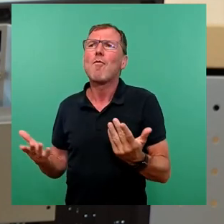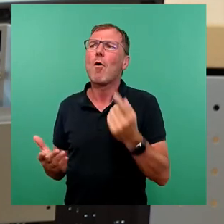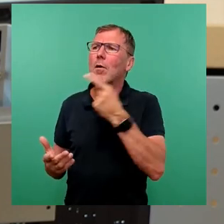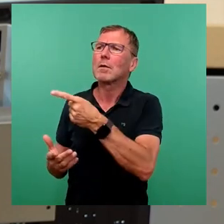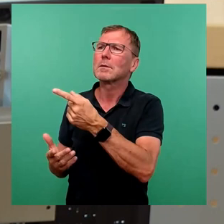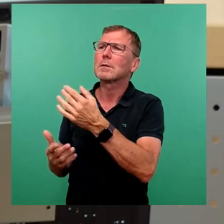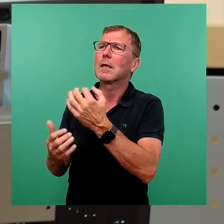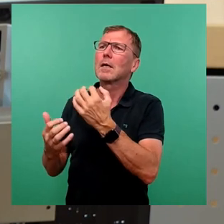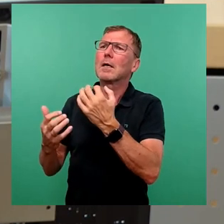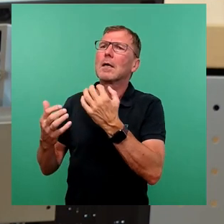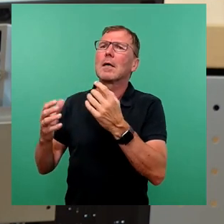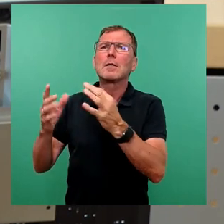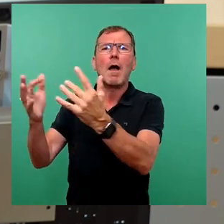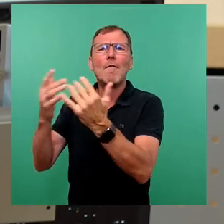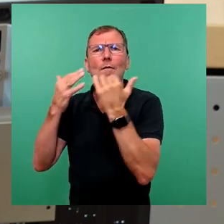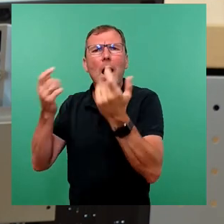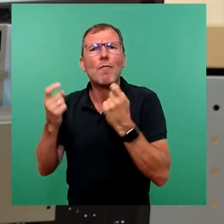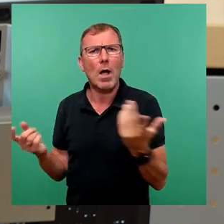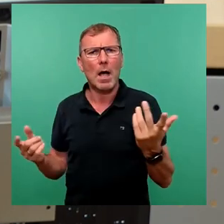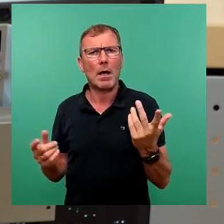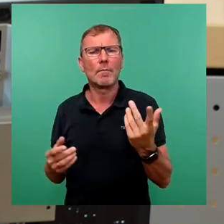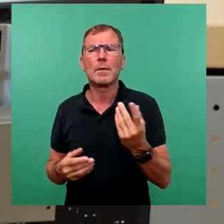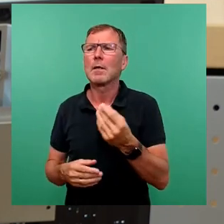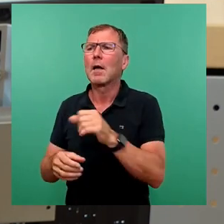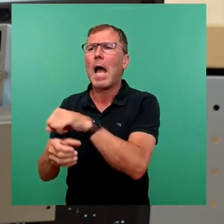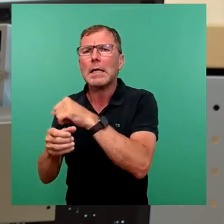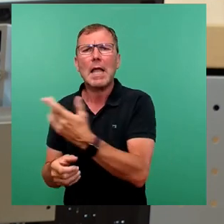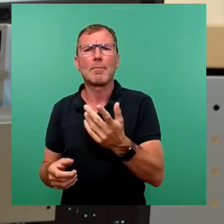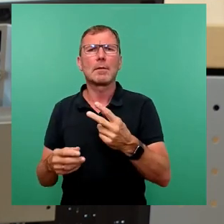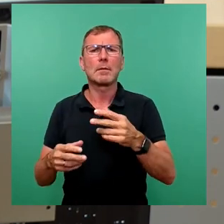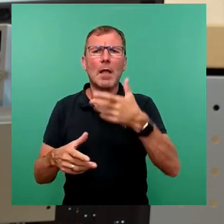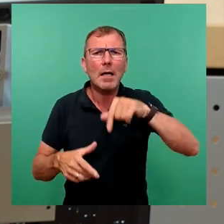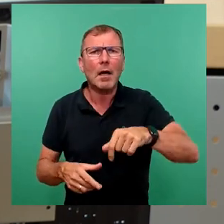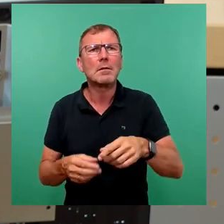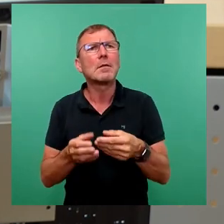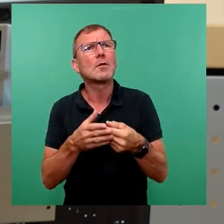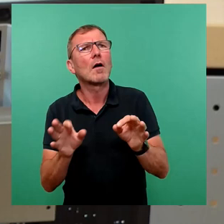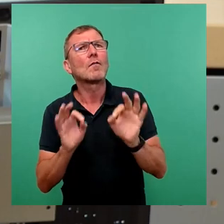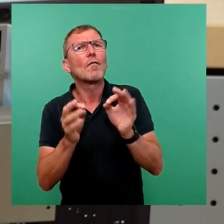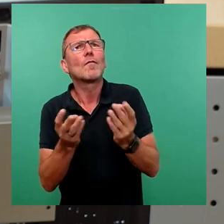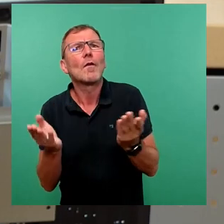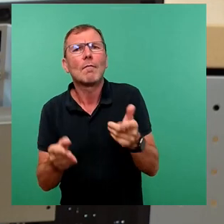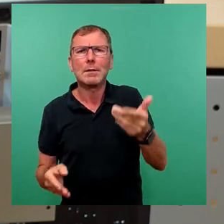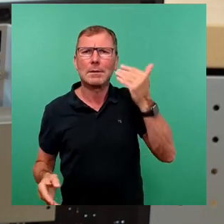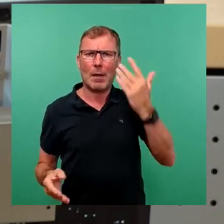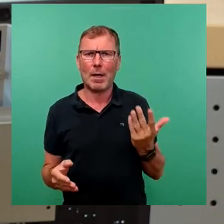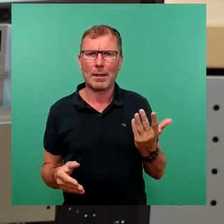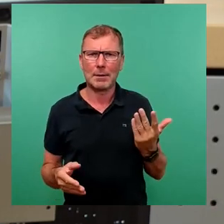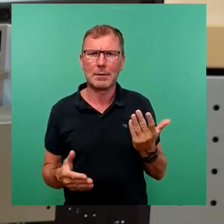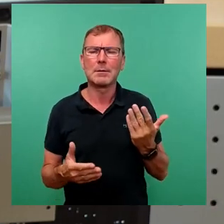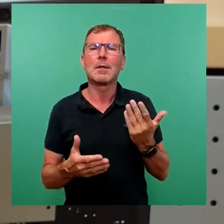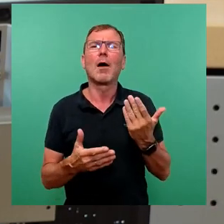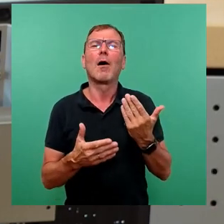begründet? Warum wurden Ateliers und Kneipen und Gärten ursprünglich geöffnet? Nämlich, um hinter die